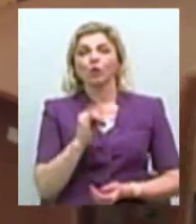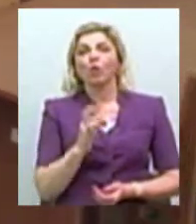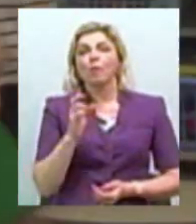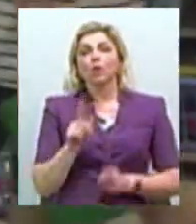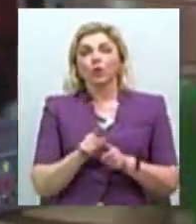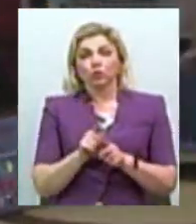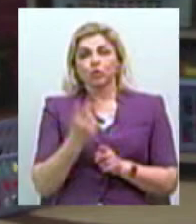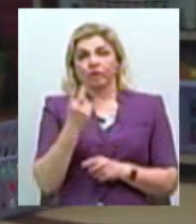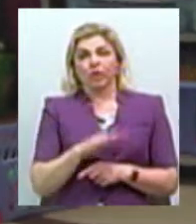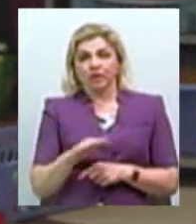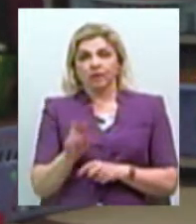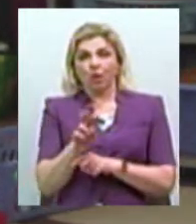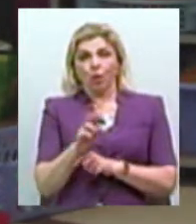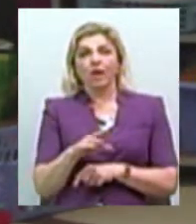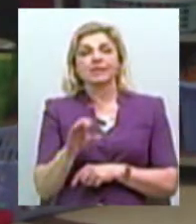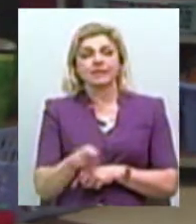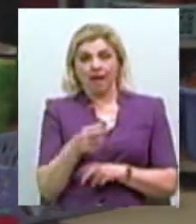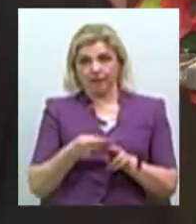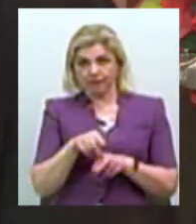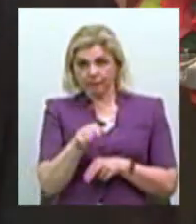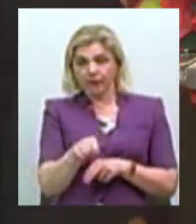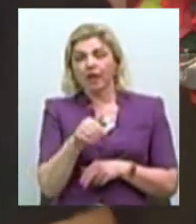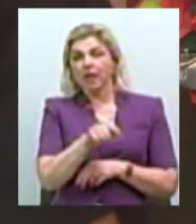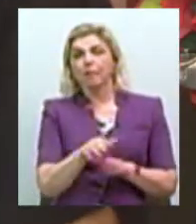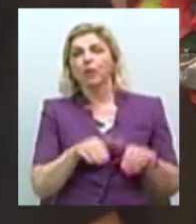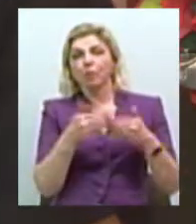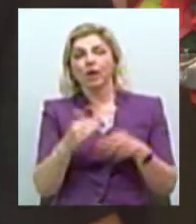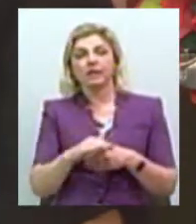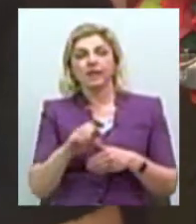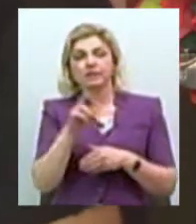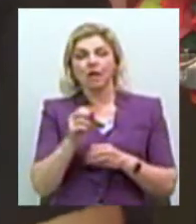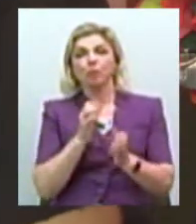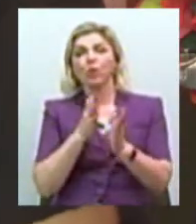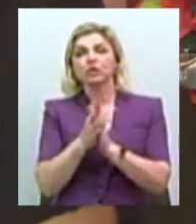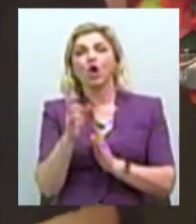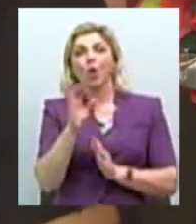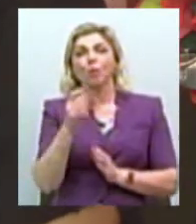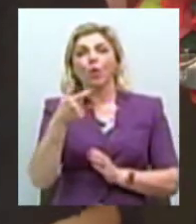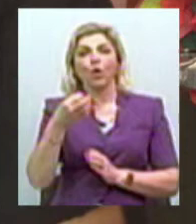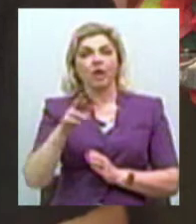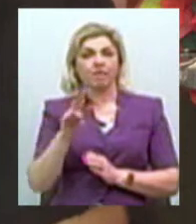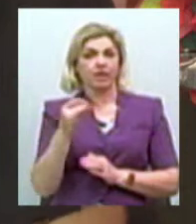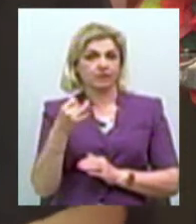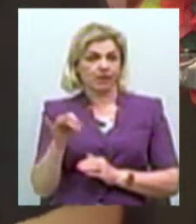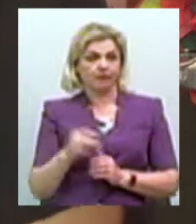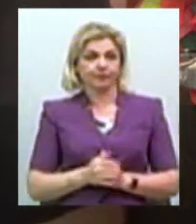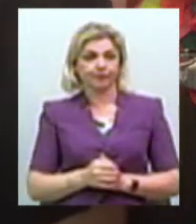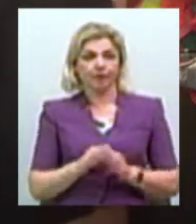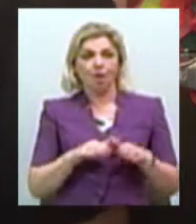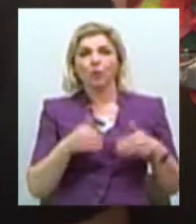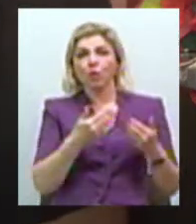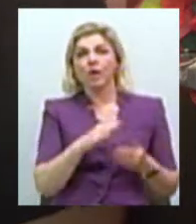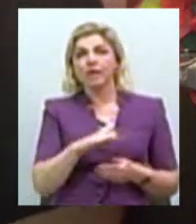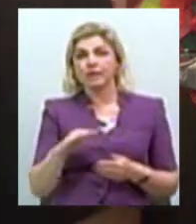дітей, які ходять до дитячого садка Волошка. Їм пропонують дитячий садок на проспекті Богоявленському. Пропонують садочок, який